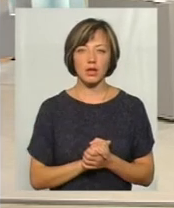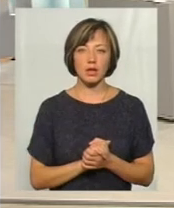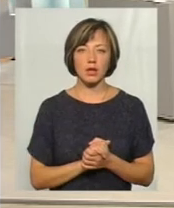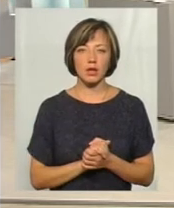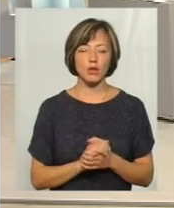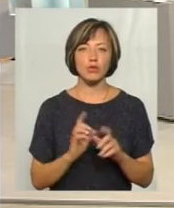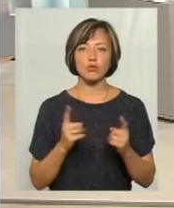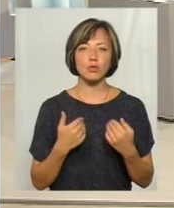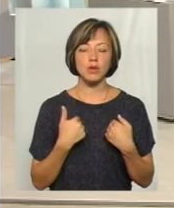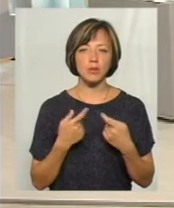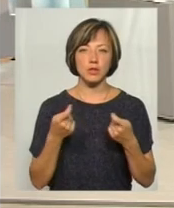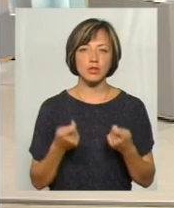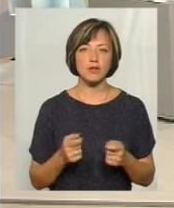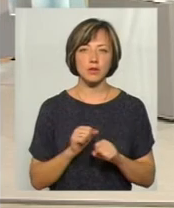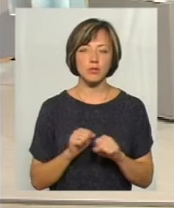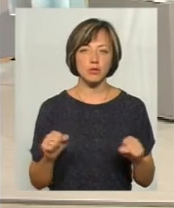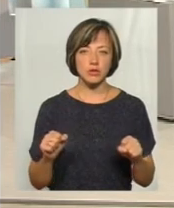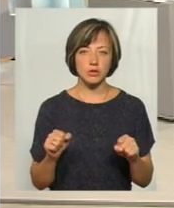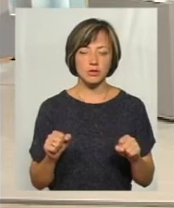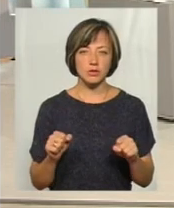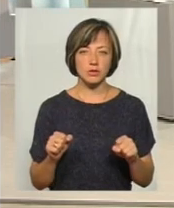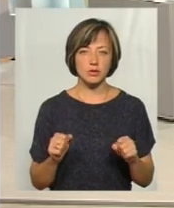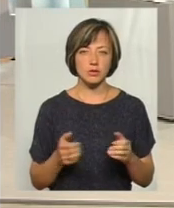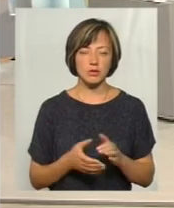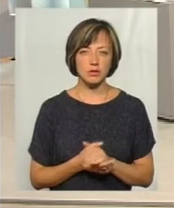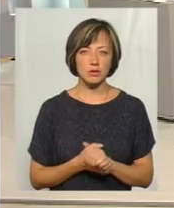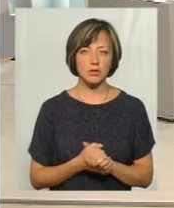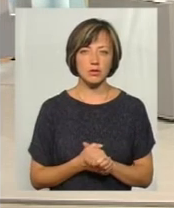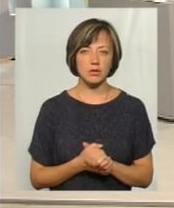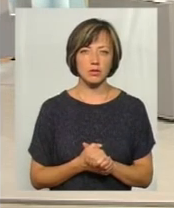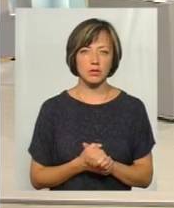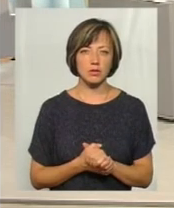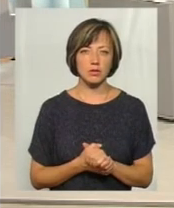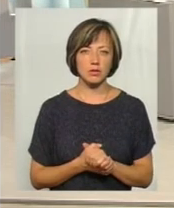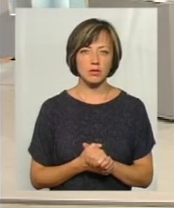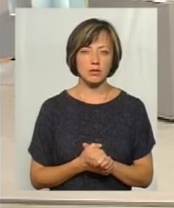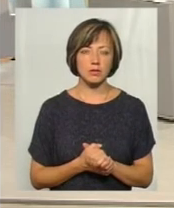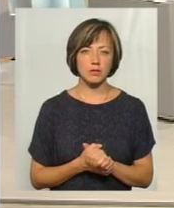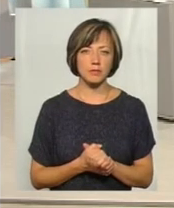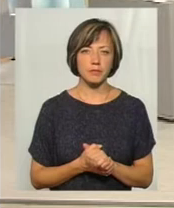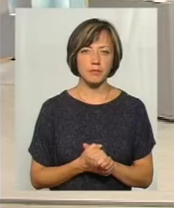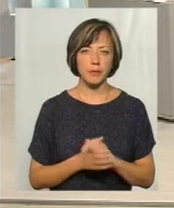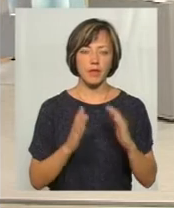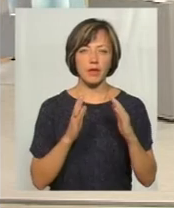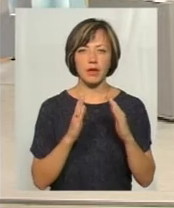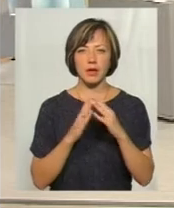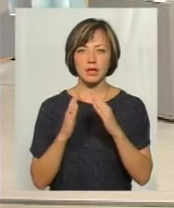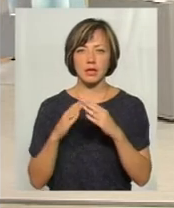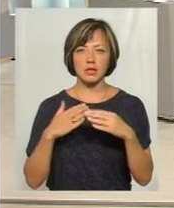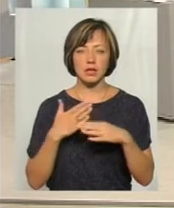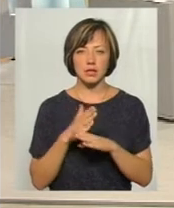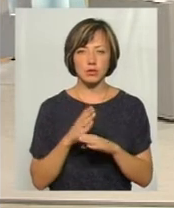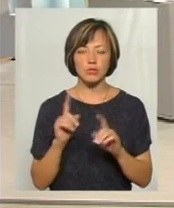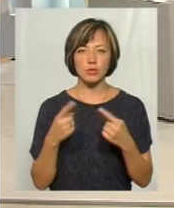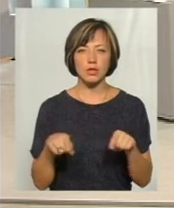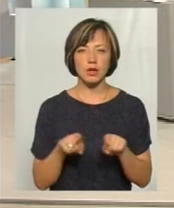деся в формонатах? Я дам, деся в формонатах Нічого. Хатить-то ісхай. А